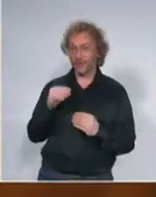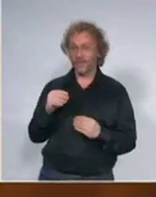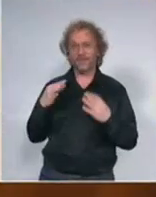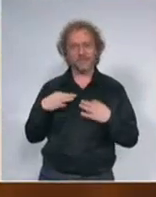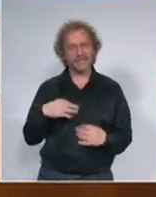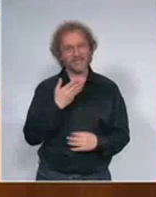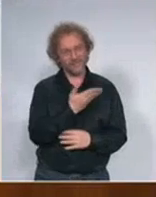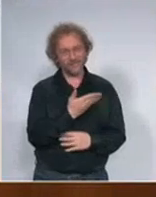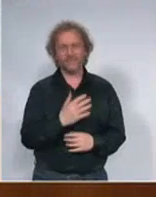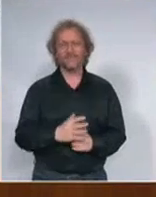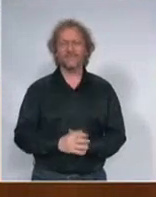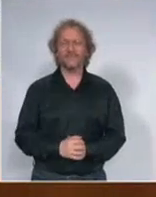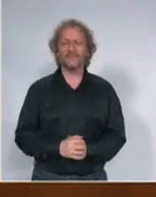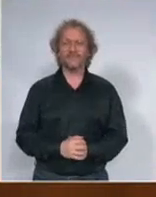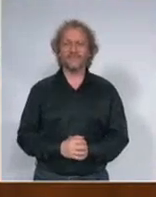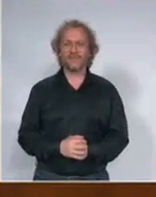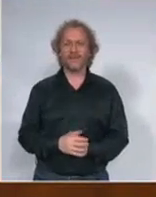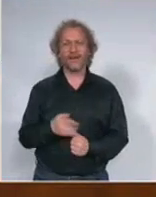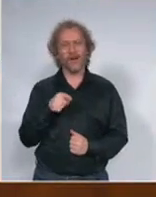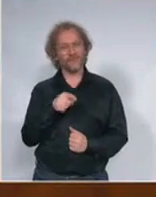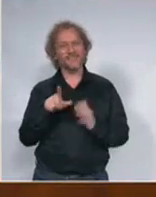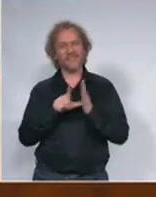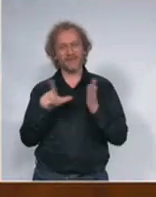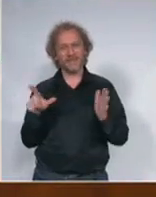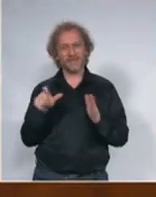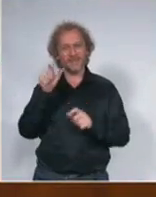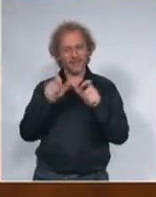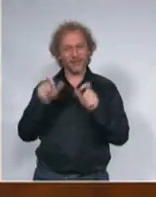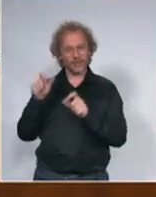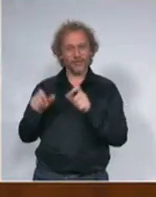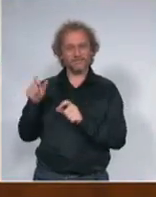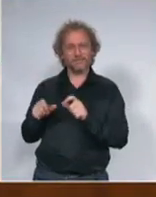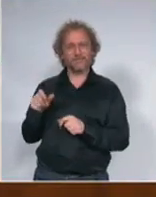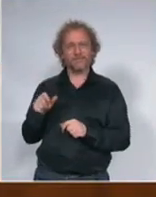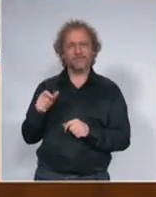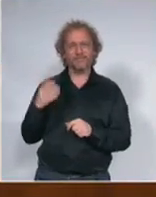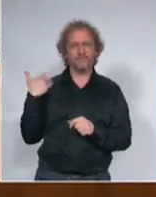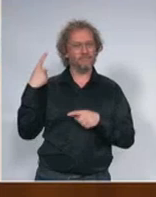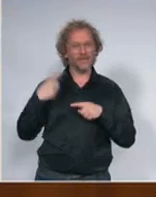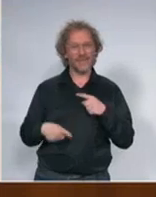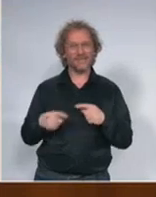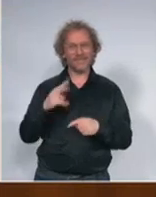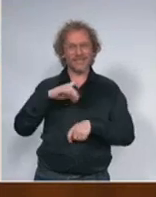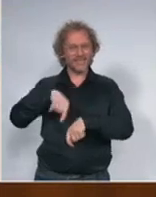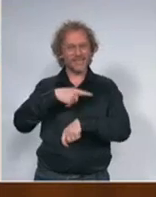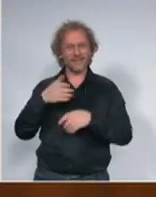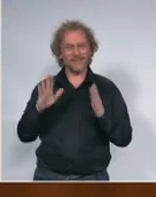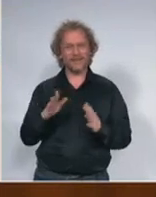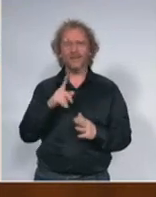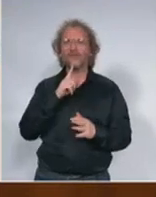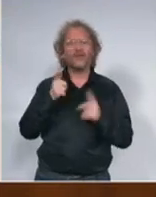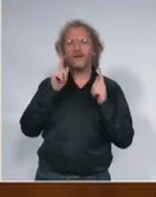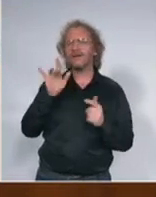iz kojih su gradova ovih sedamnestoro koje smo registrovali za poslednje 24 sata da